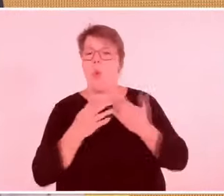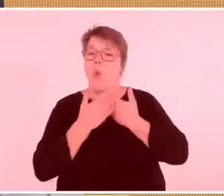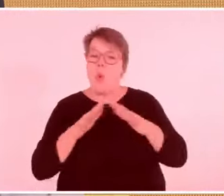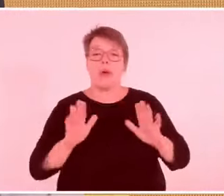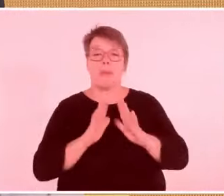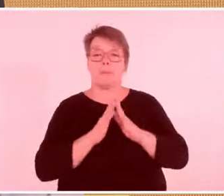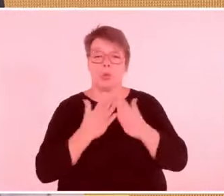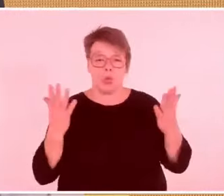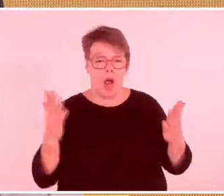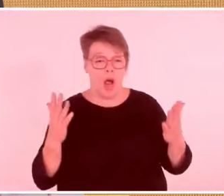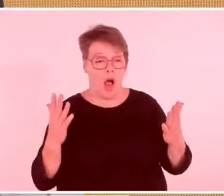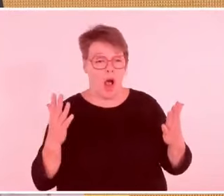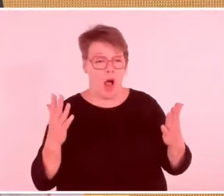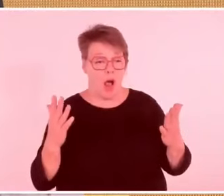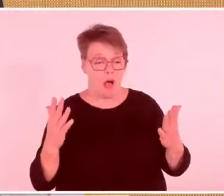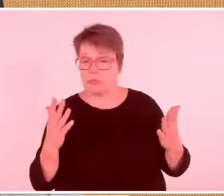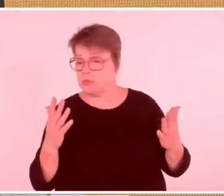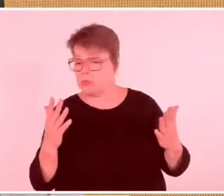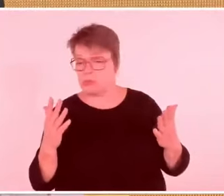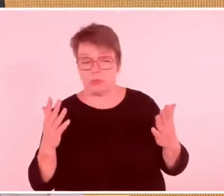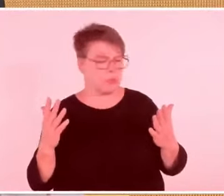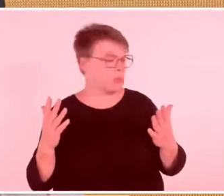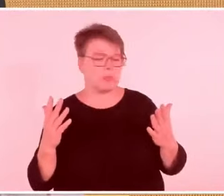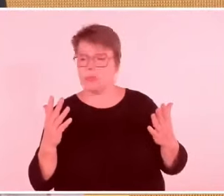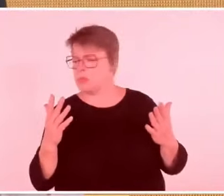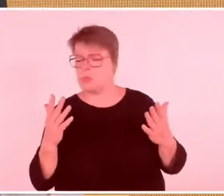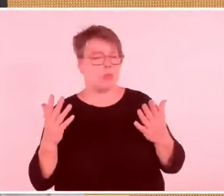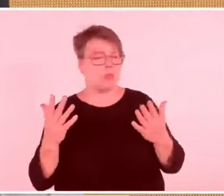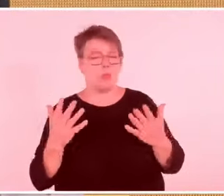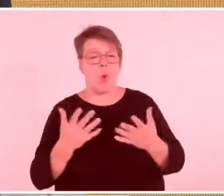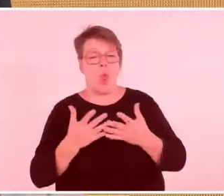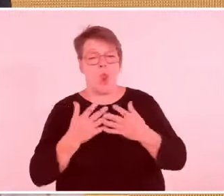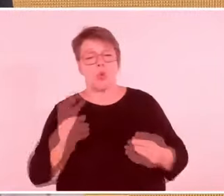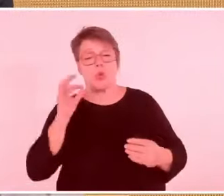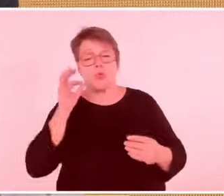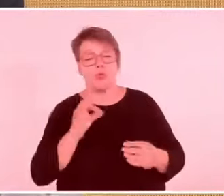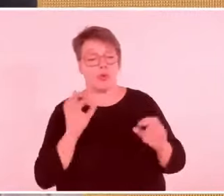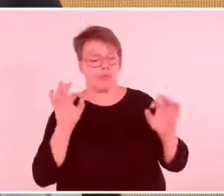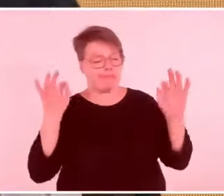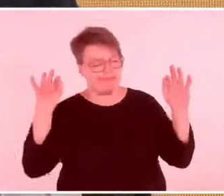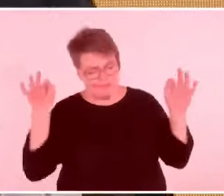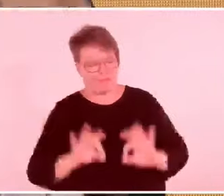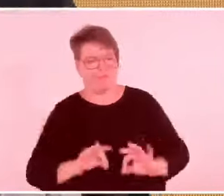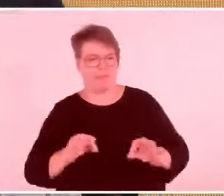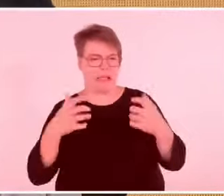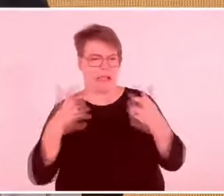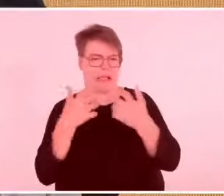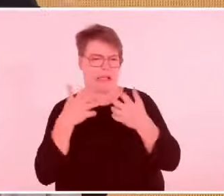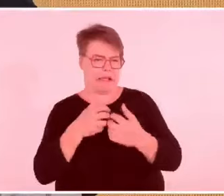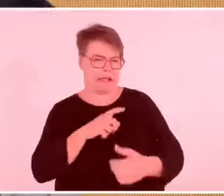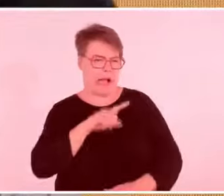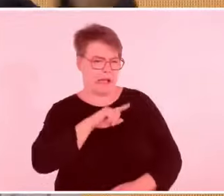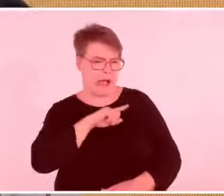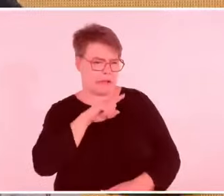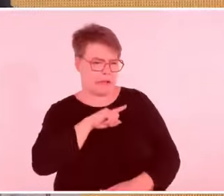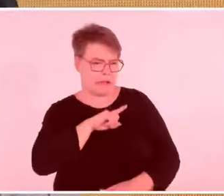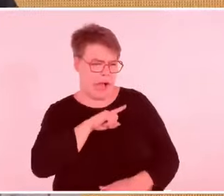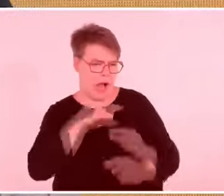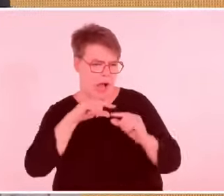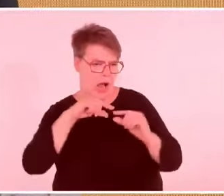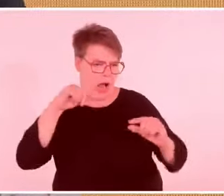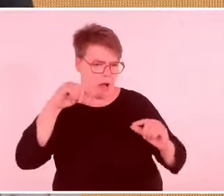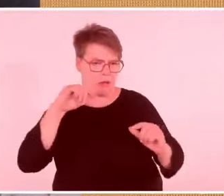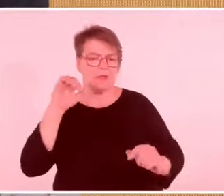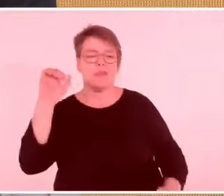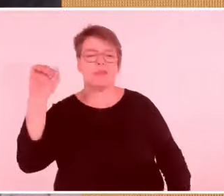Ich verurteile uneingeschränkt den Attack der Hamas auf die Israelis in der Nähe der Grenze von Gaza, ohne